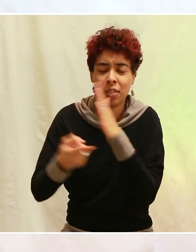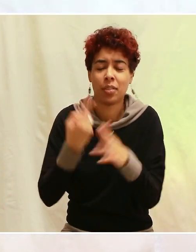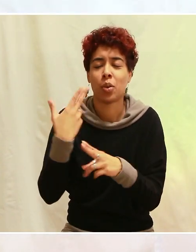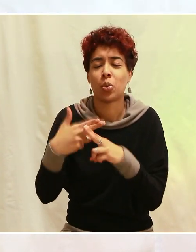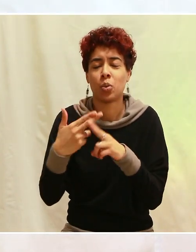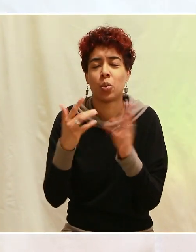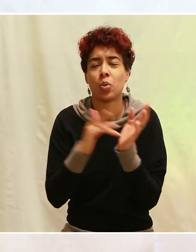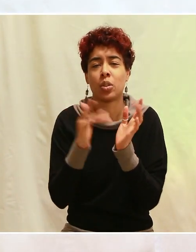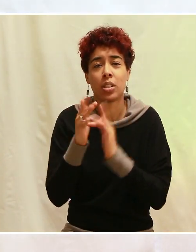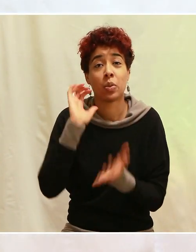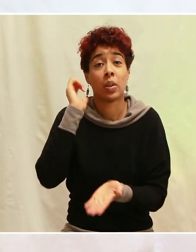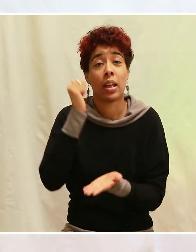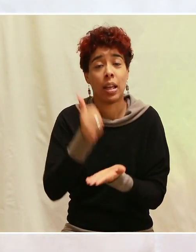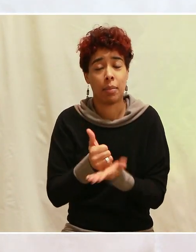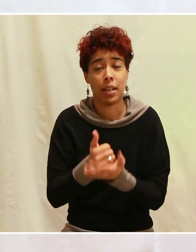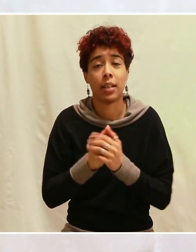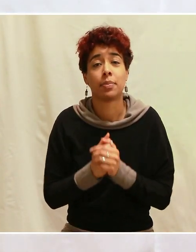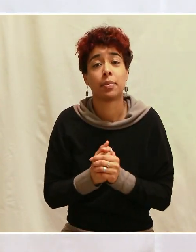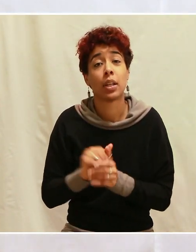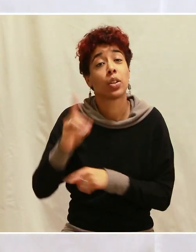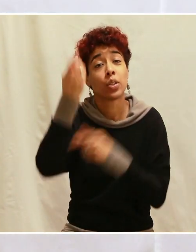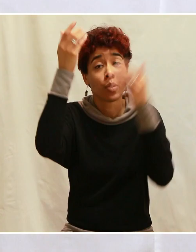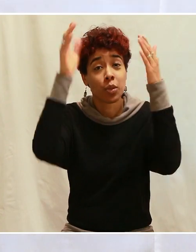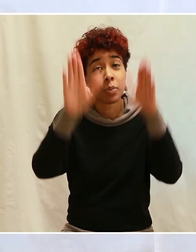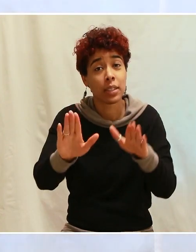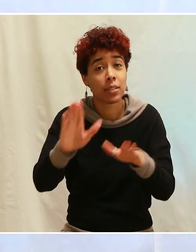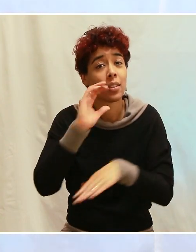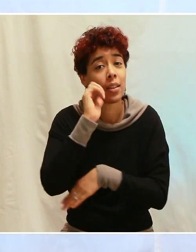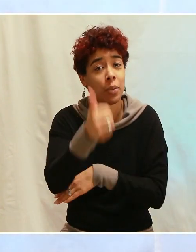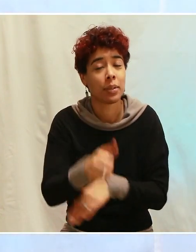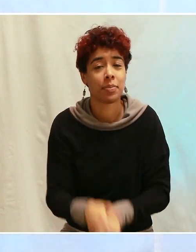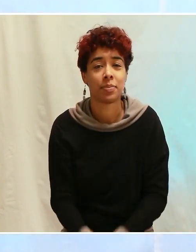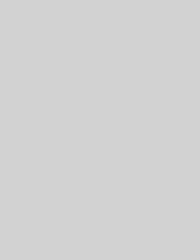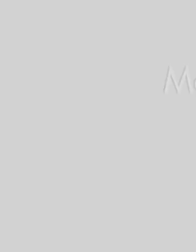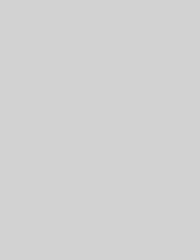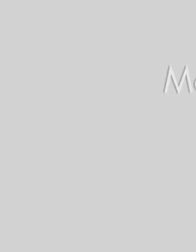le nom de Jésus. Amen. Que Dieu vous bénisse. On se retrouve demain.